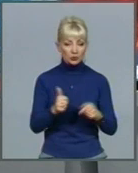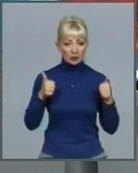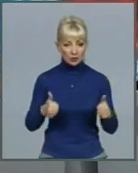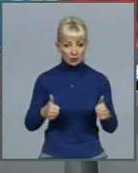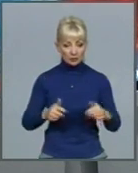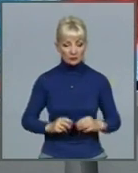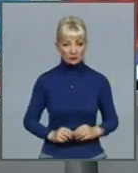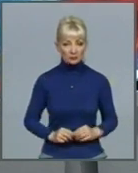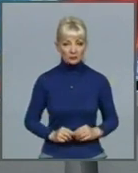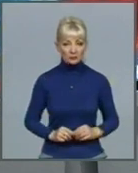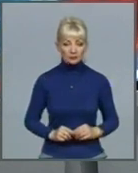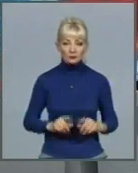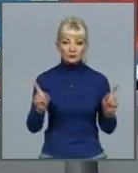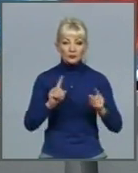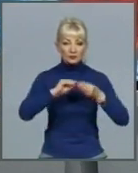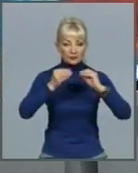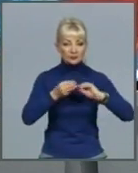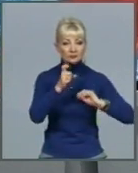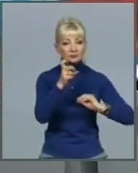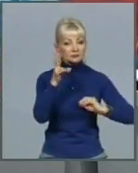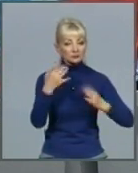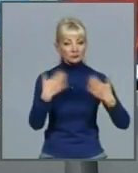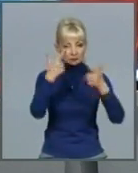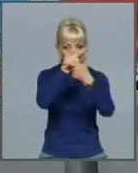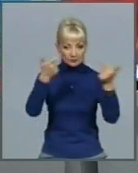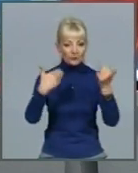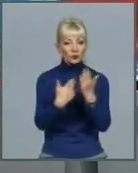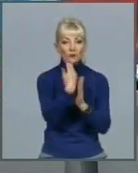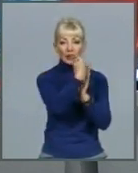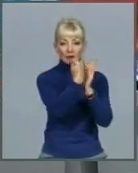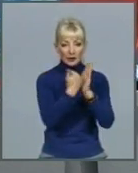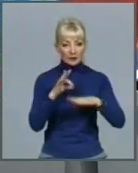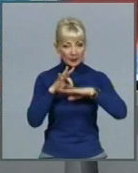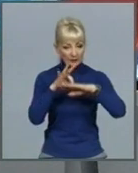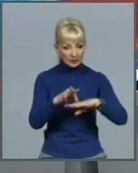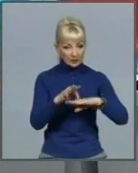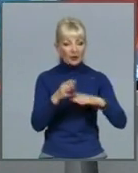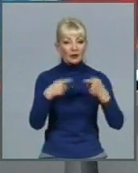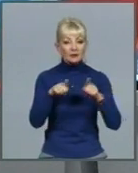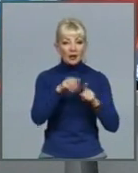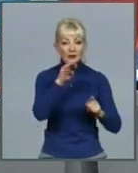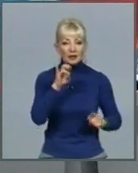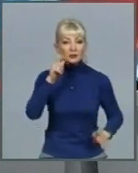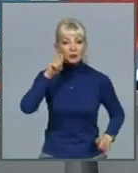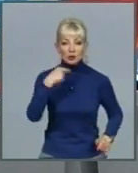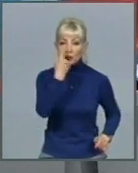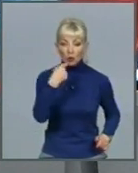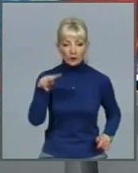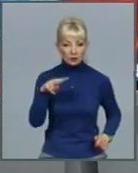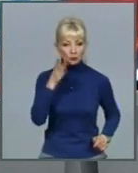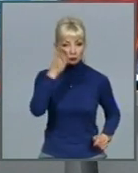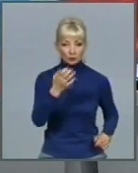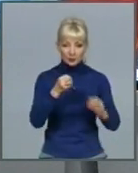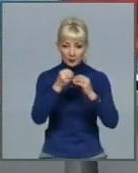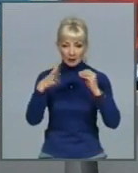Що ж до пробного ЗНО, то вже оприлюднили новий графік його проведення. Так, тестування з української мови та літератури відбудеться 15 червня.